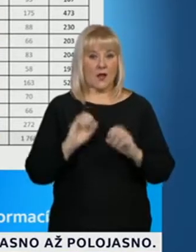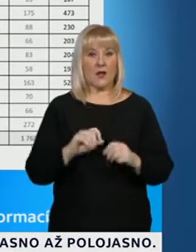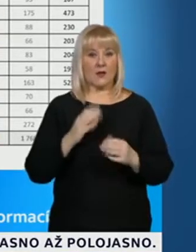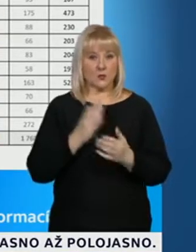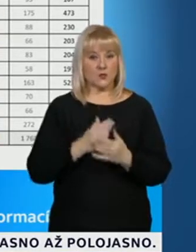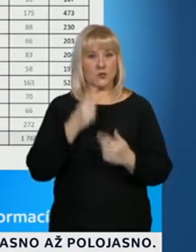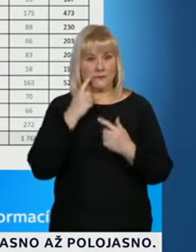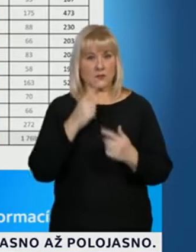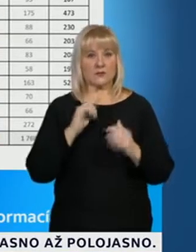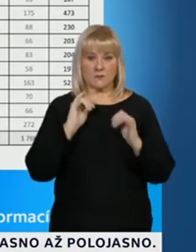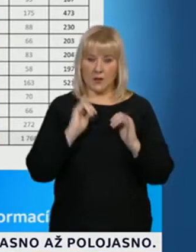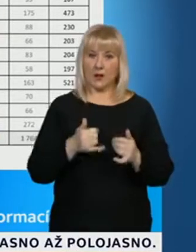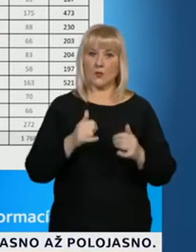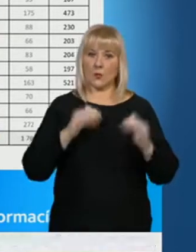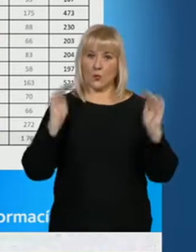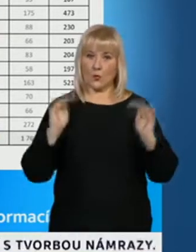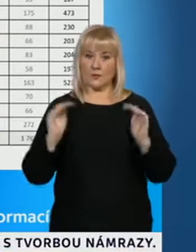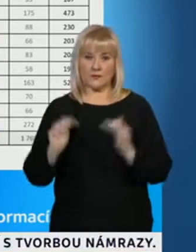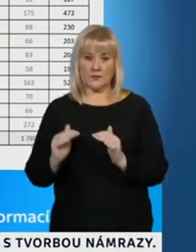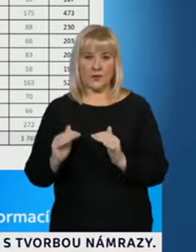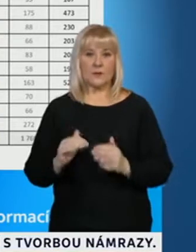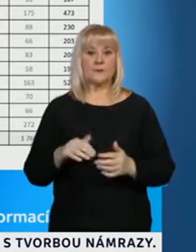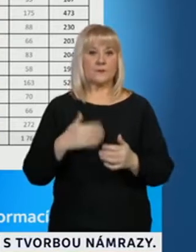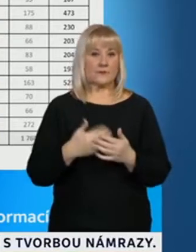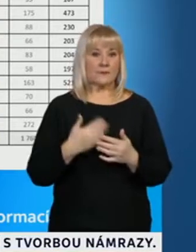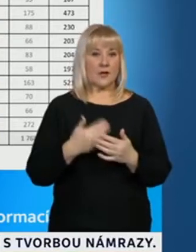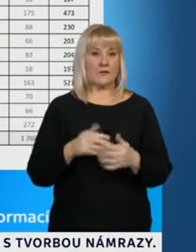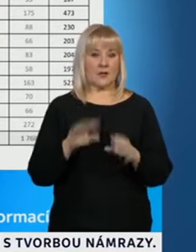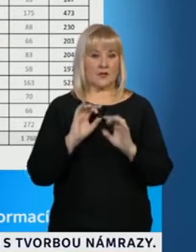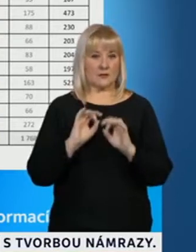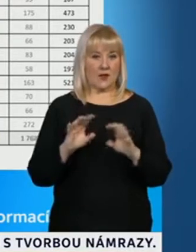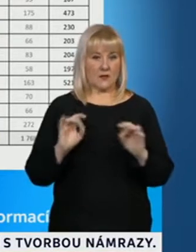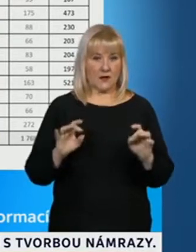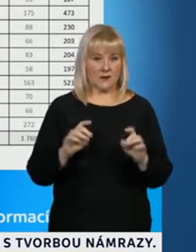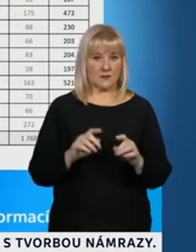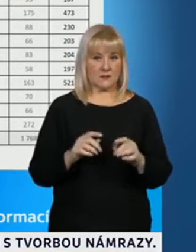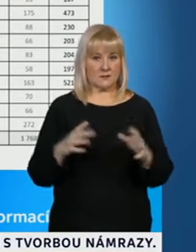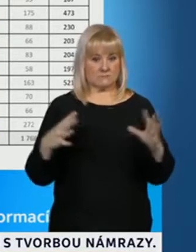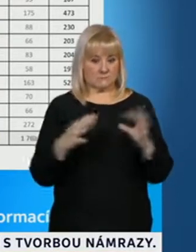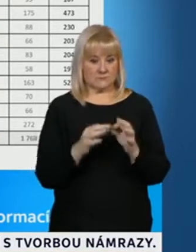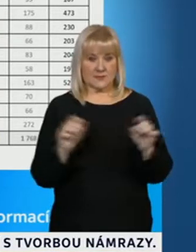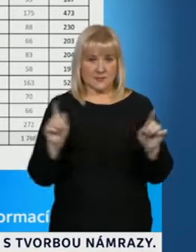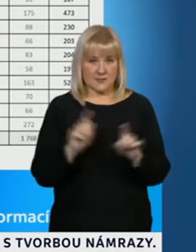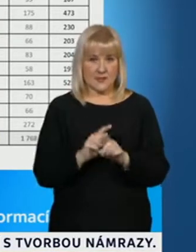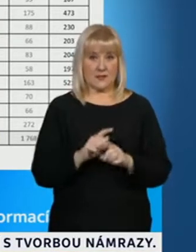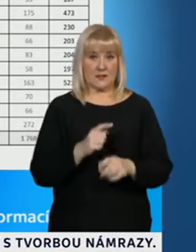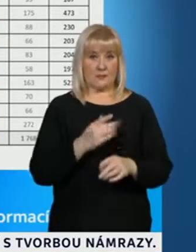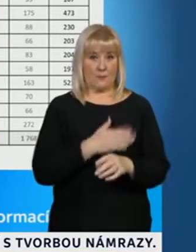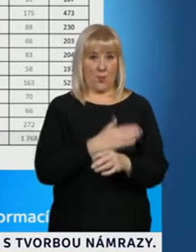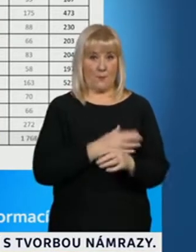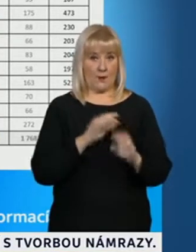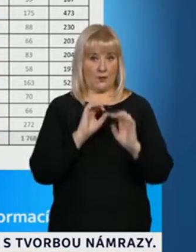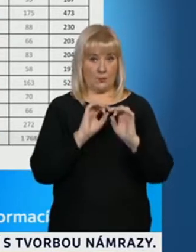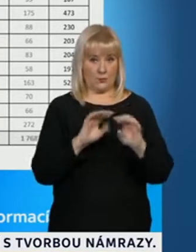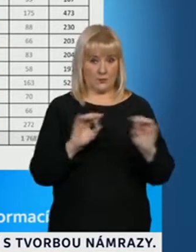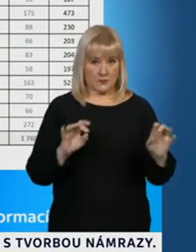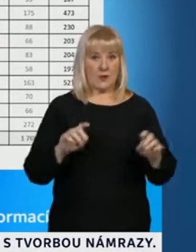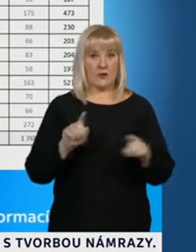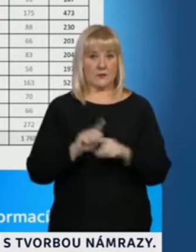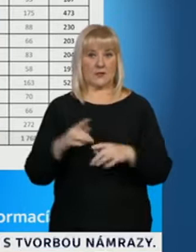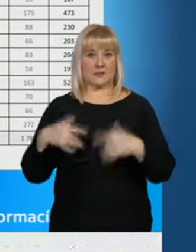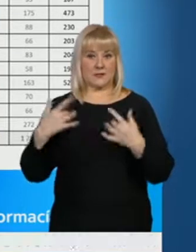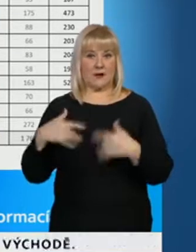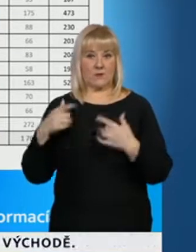sestupný trend je naprosto jednoznačný a ta nákaza kopíruje vlastně vývoj a brždění té epidemie v té populaci a